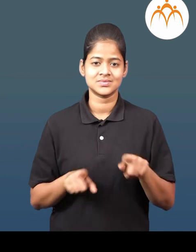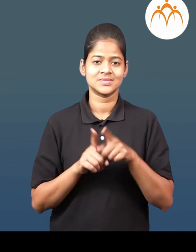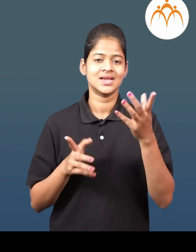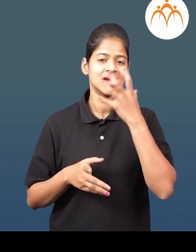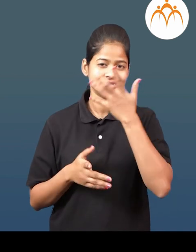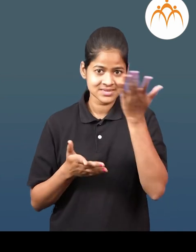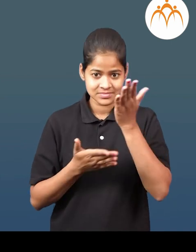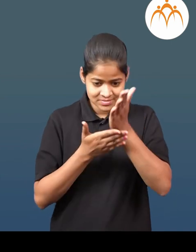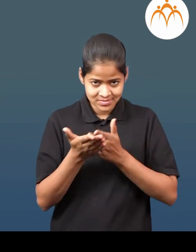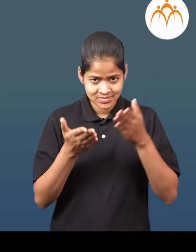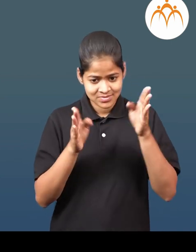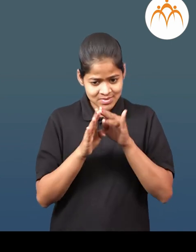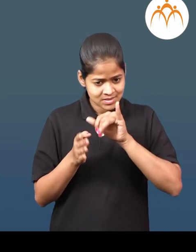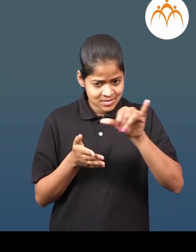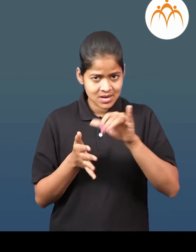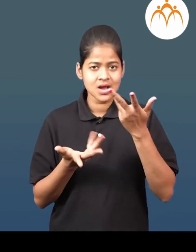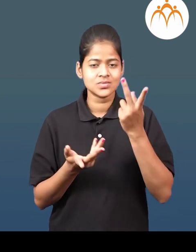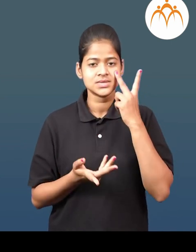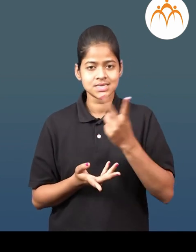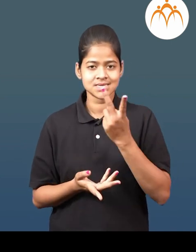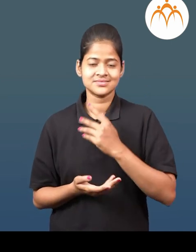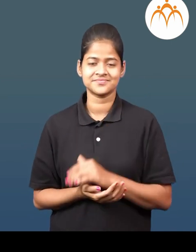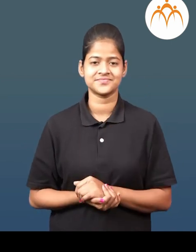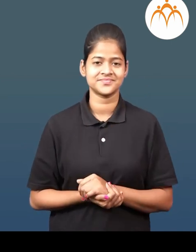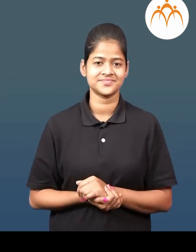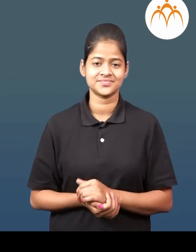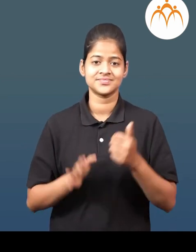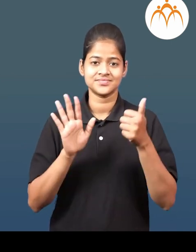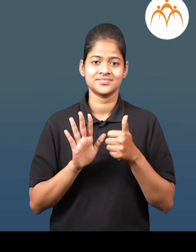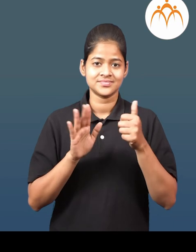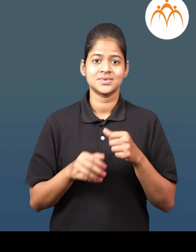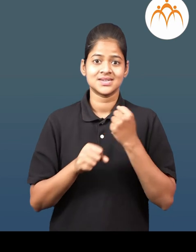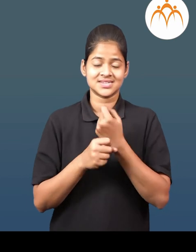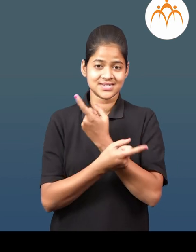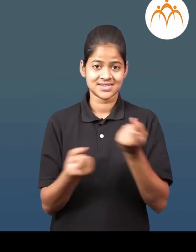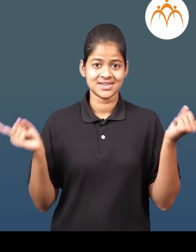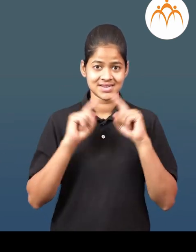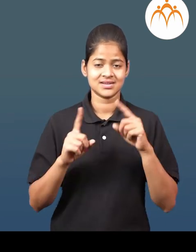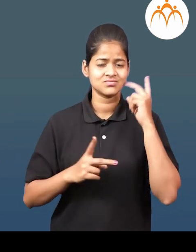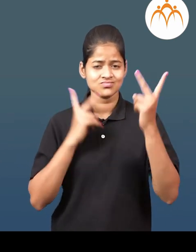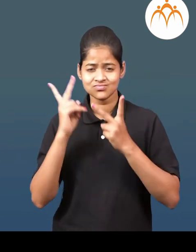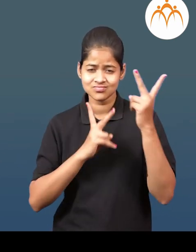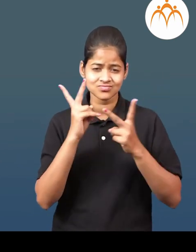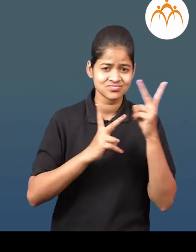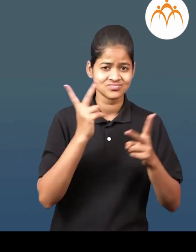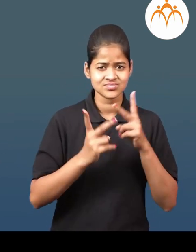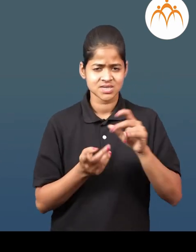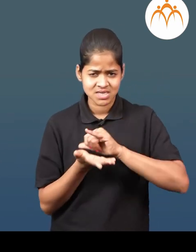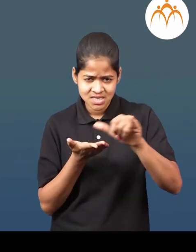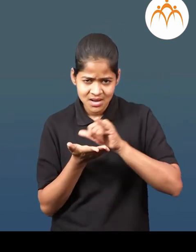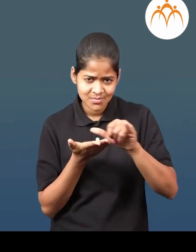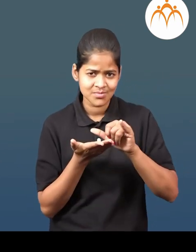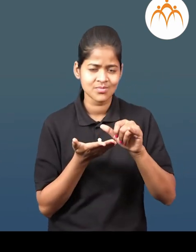आजुन कुठली फोटा आहेत ते शोधुन काडा 6. बागे मधे फेर फटका मारून